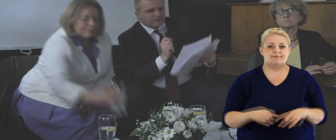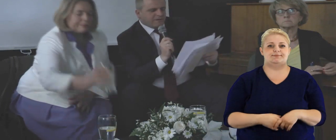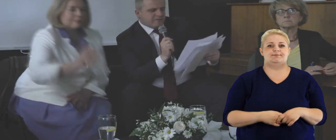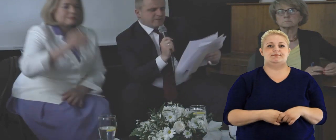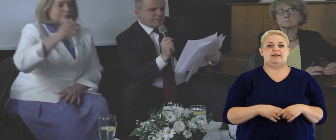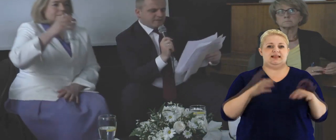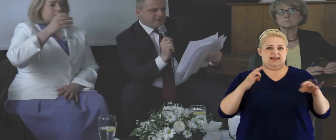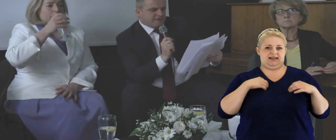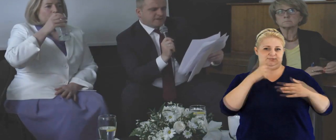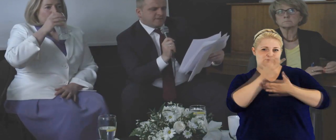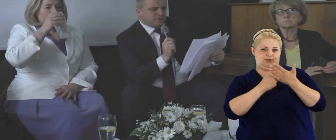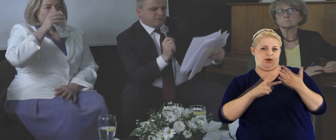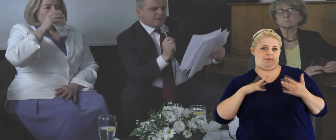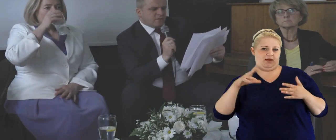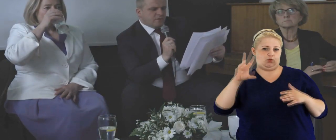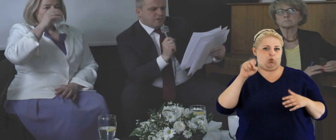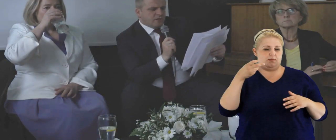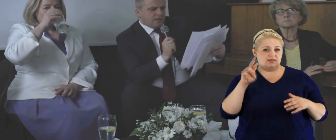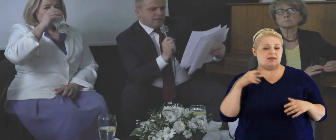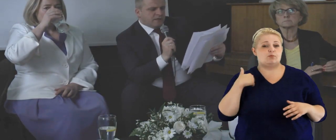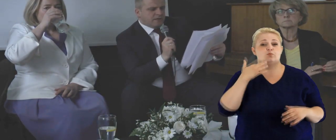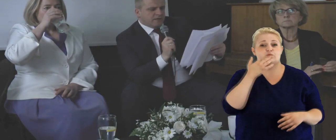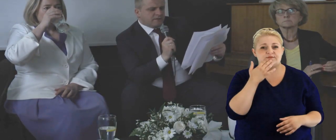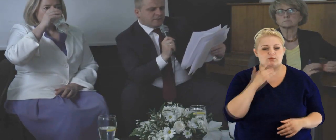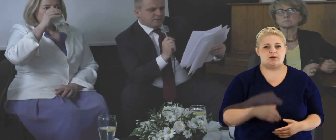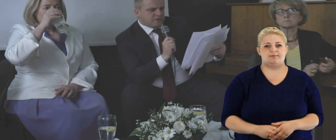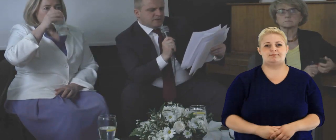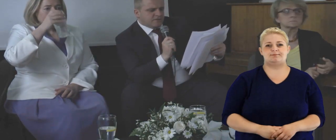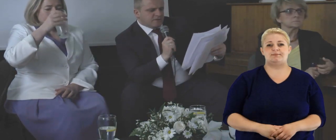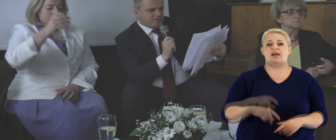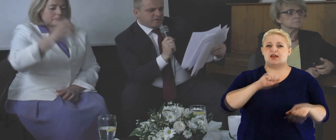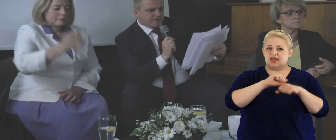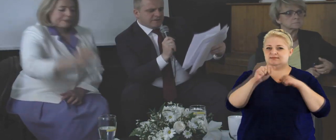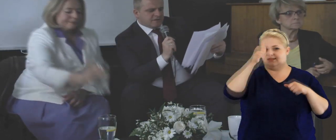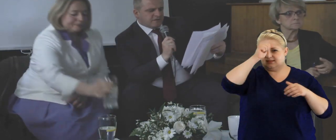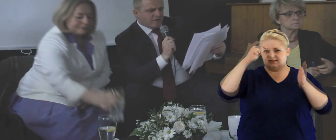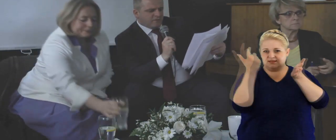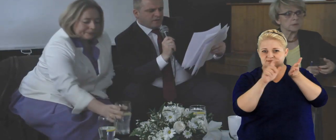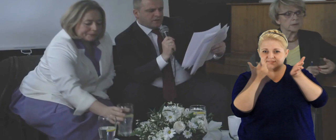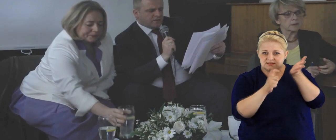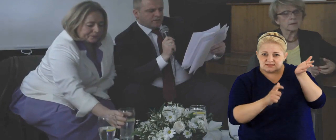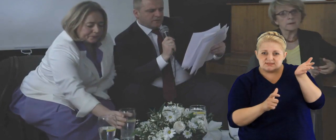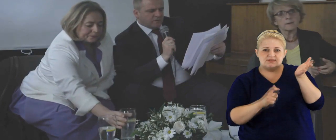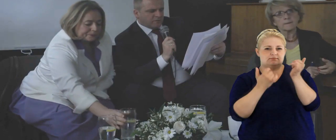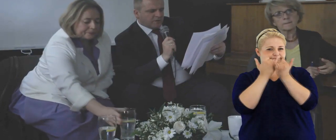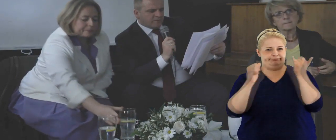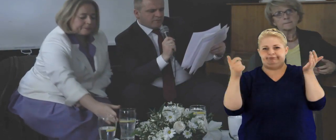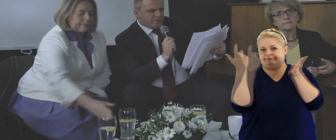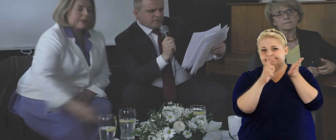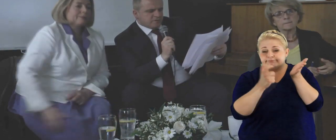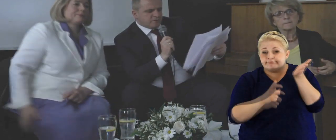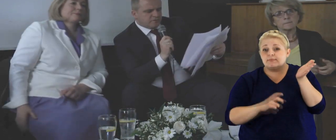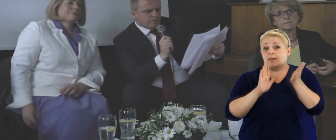Jak to czytam, nie będę Państwa teraz tym zanudzał, ale tak jeszcze na świeżo właśnie teraz czytałem, jak Donuta Hibner mówiła, że tu są